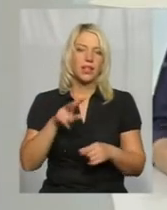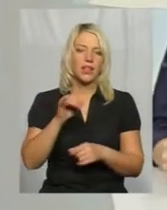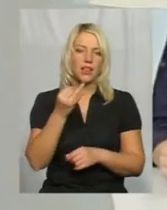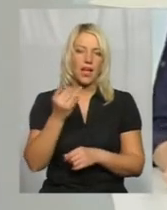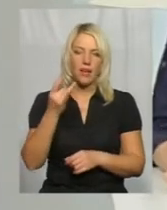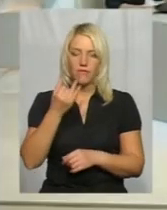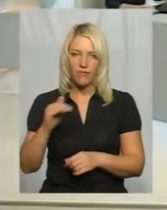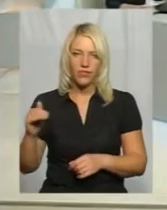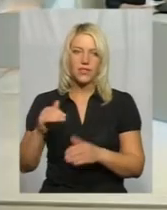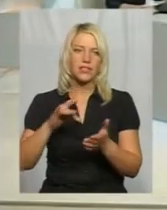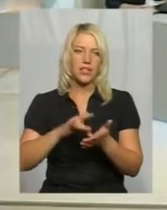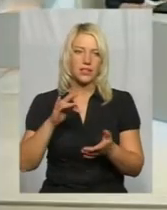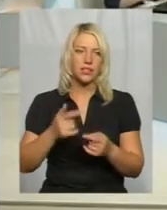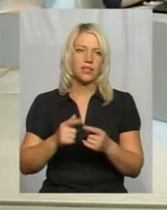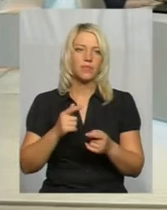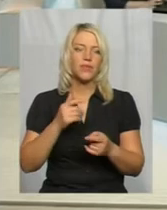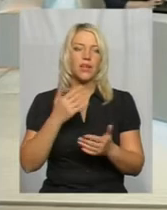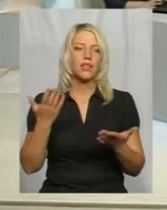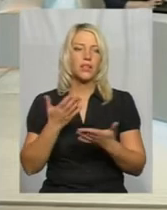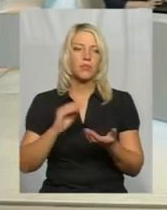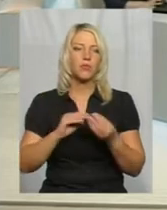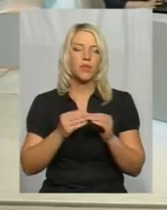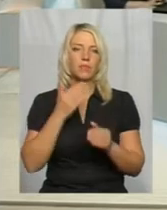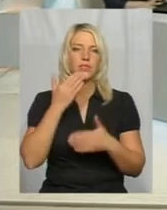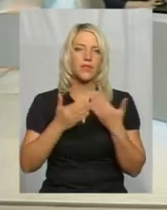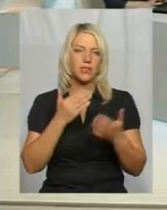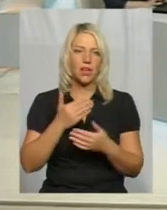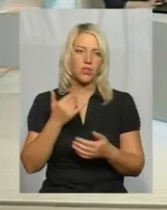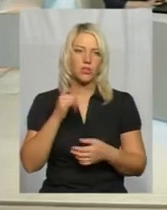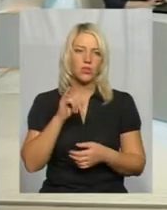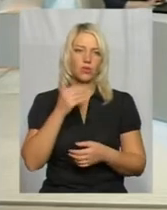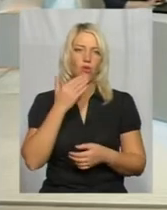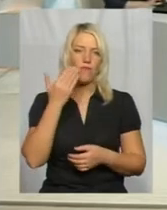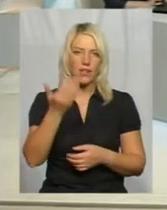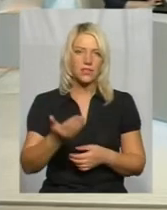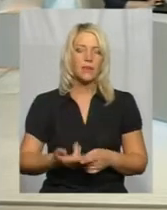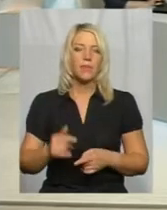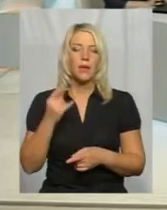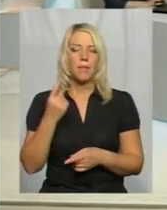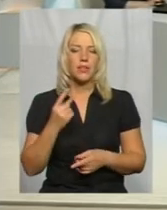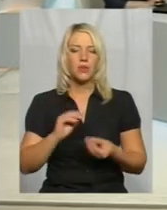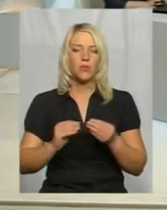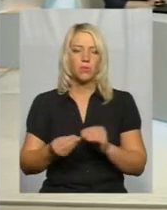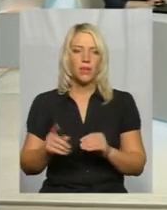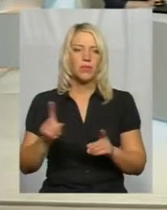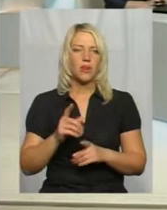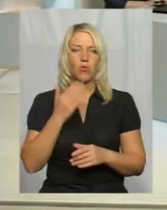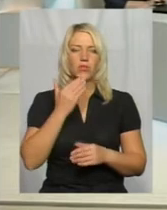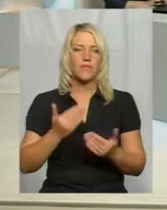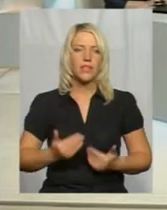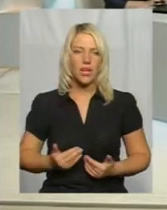найчастіше до вас звертаються? Проблеми є різні в нас. Перша проблема, яку звертаються,